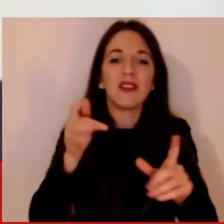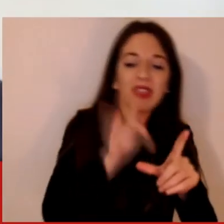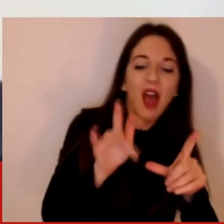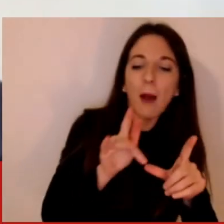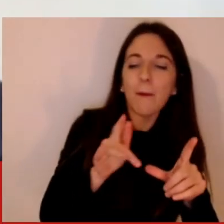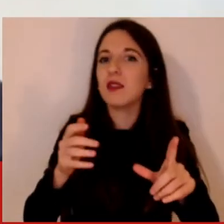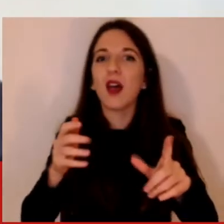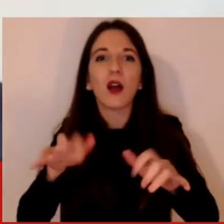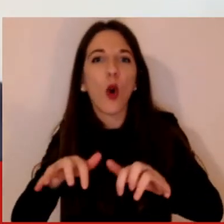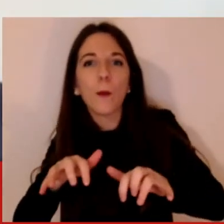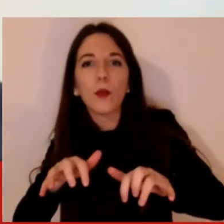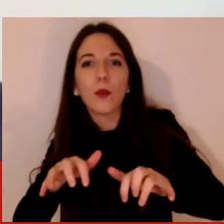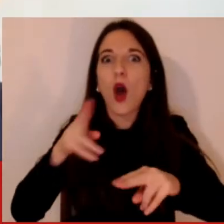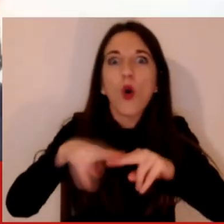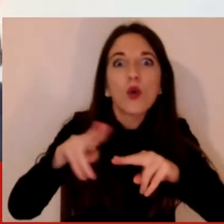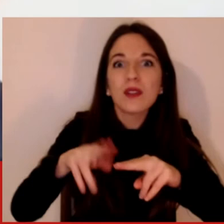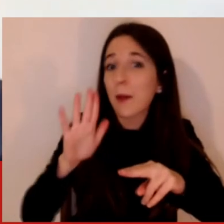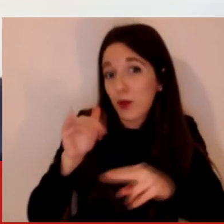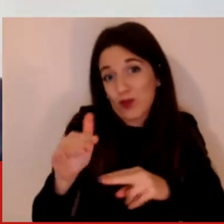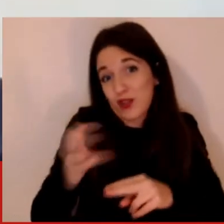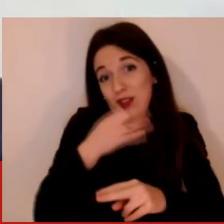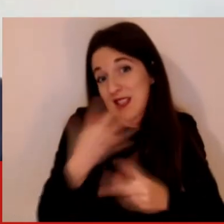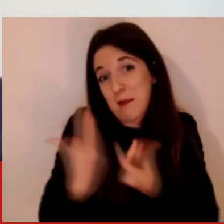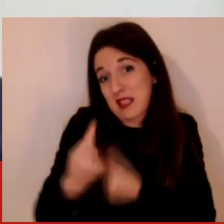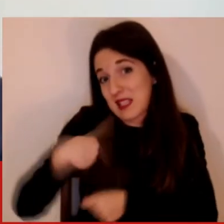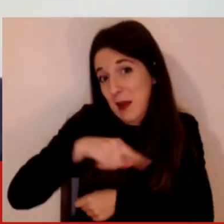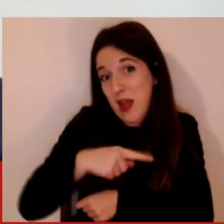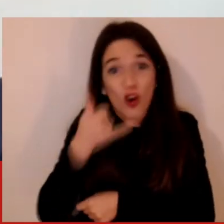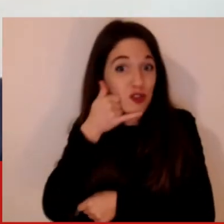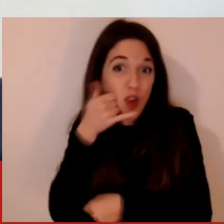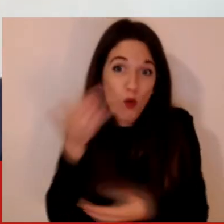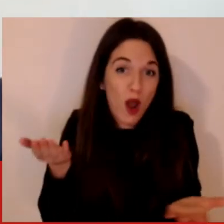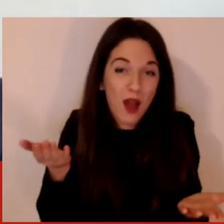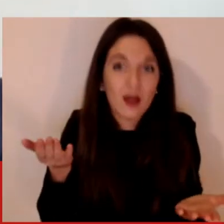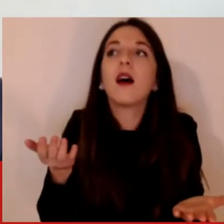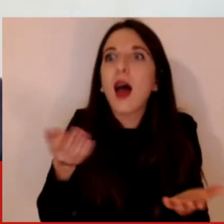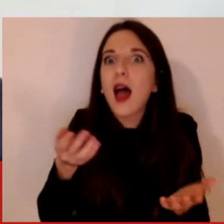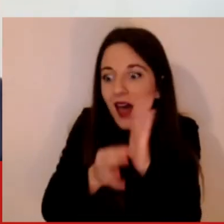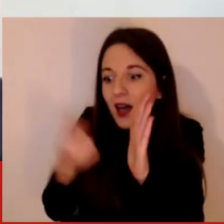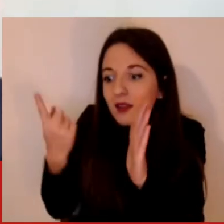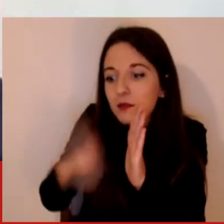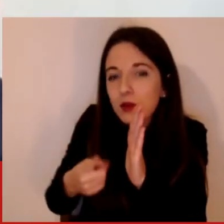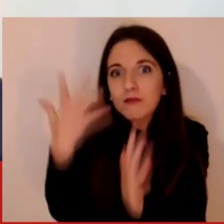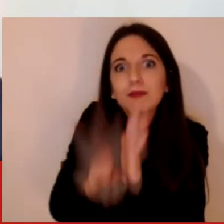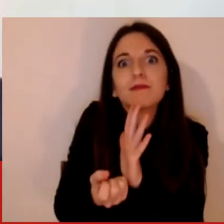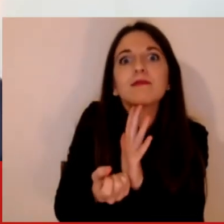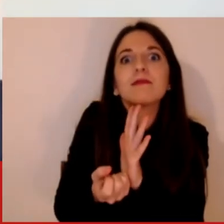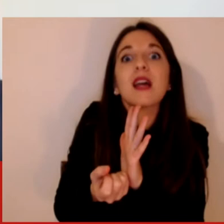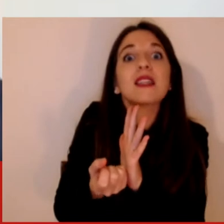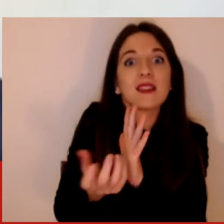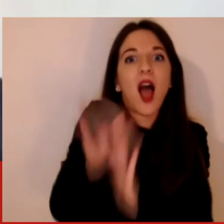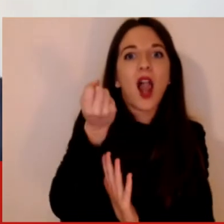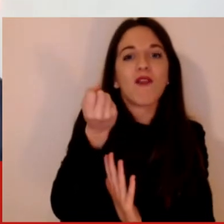costantemente abbiamo con noi, in realtà vanno oltre quella che è la realtà